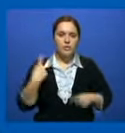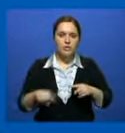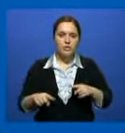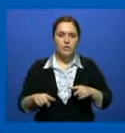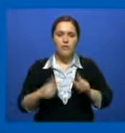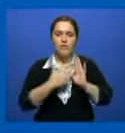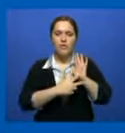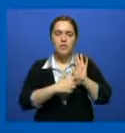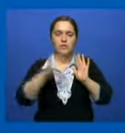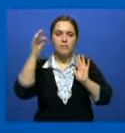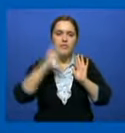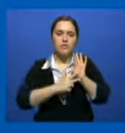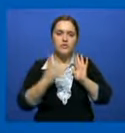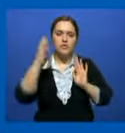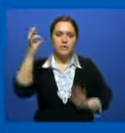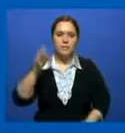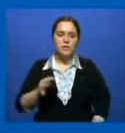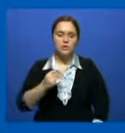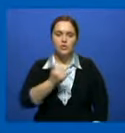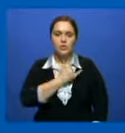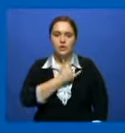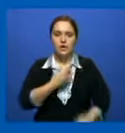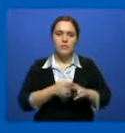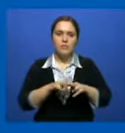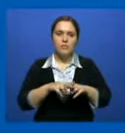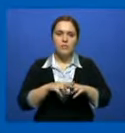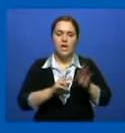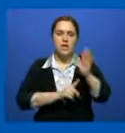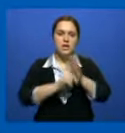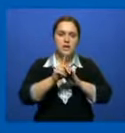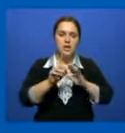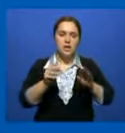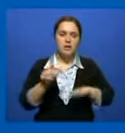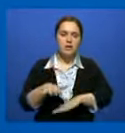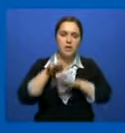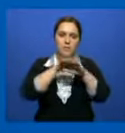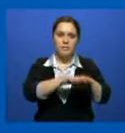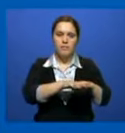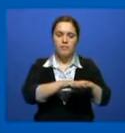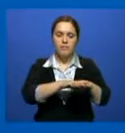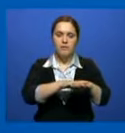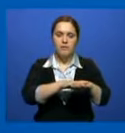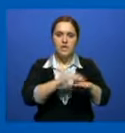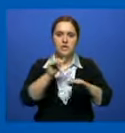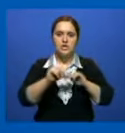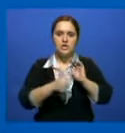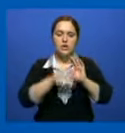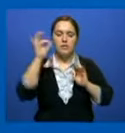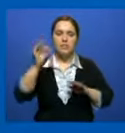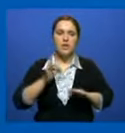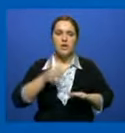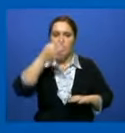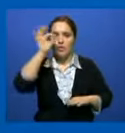То есть порядка 84% у нас это фундаментальные прикладные исследования и буквально 16%